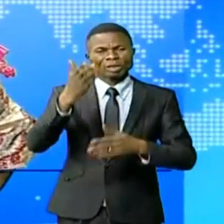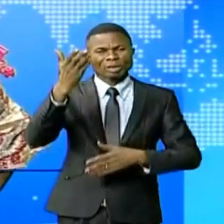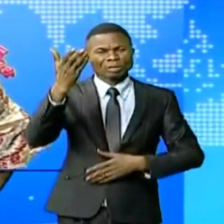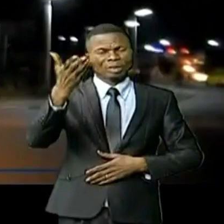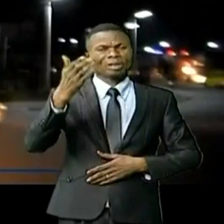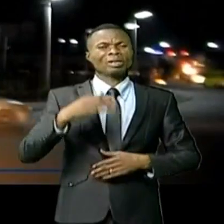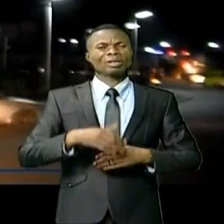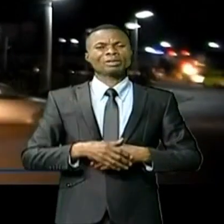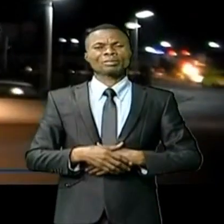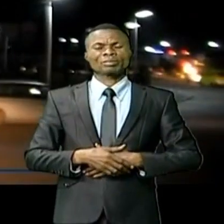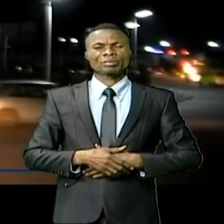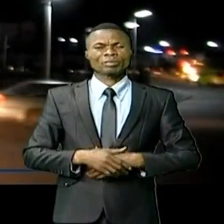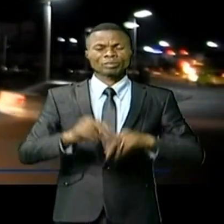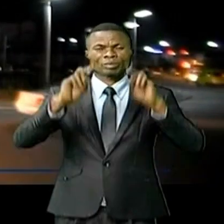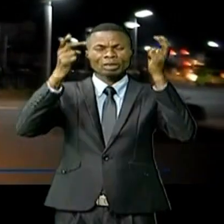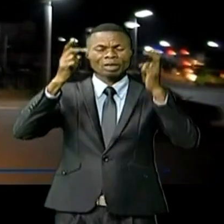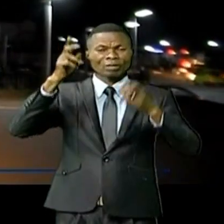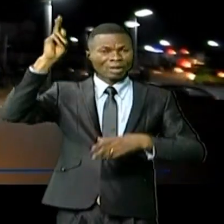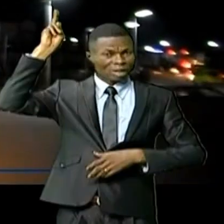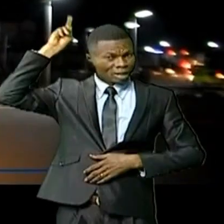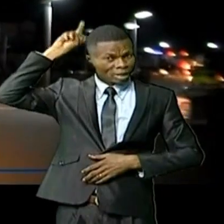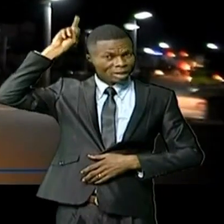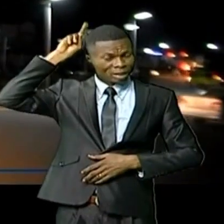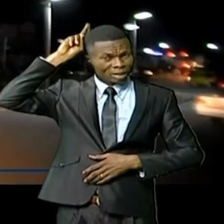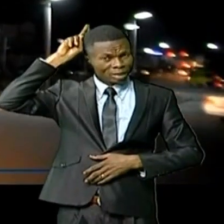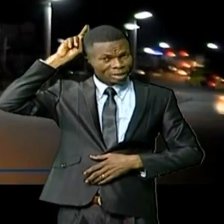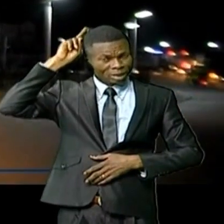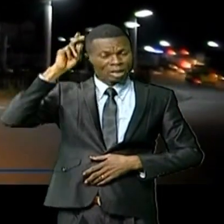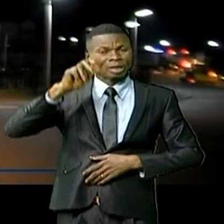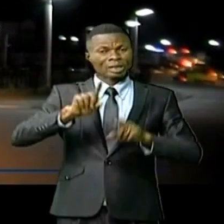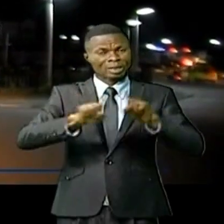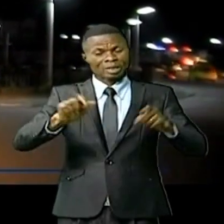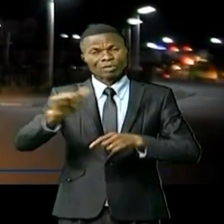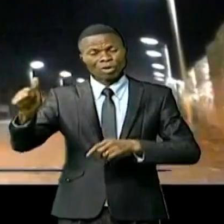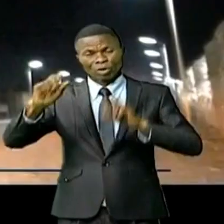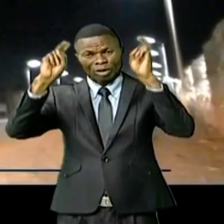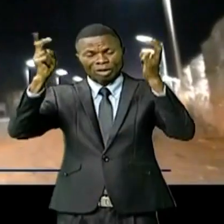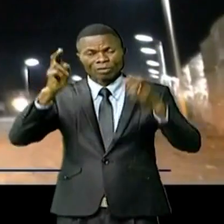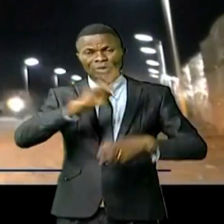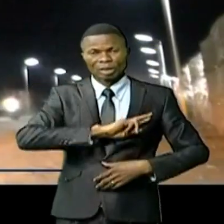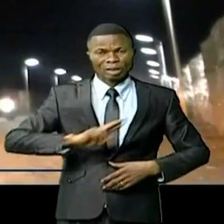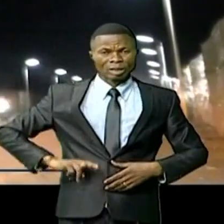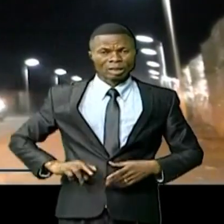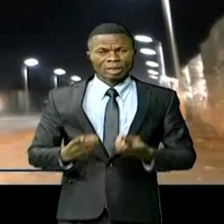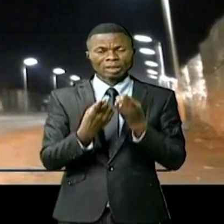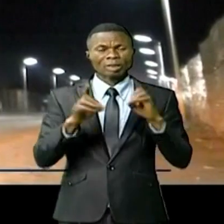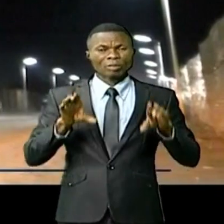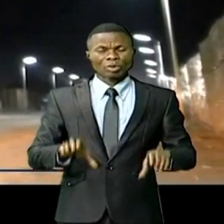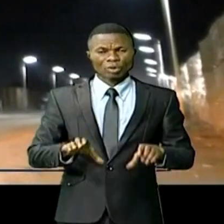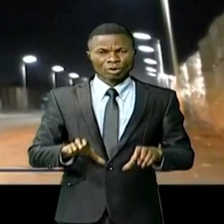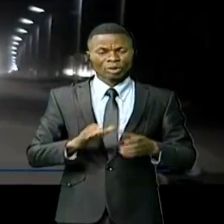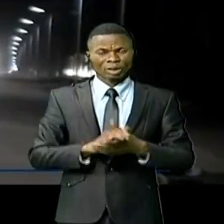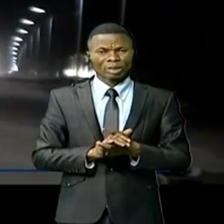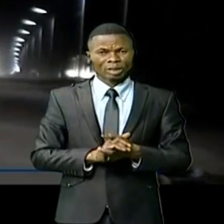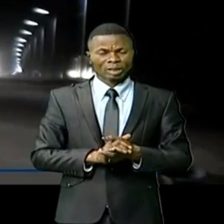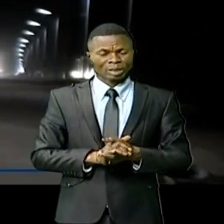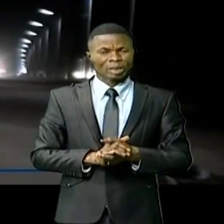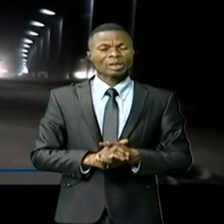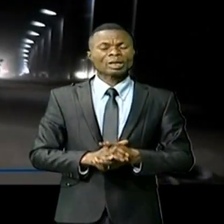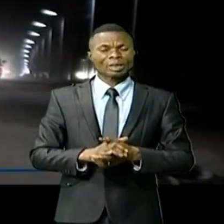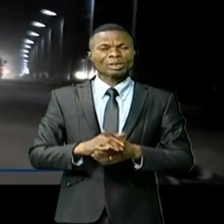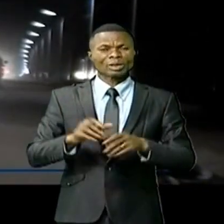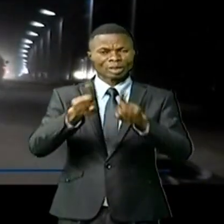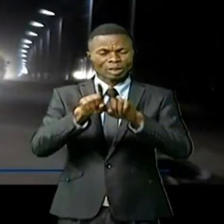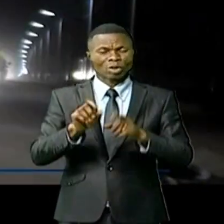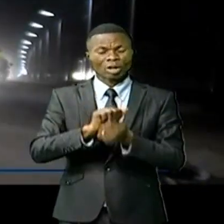Bokoukia. La ville de Kolosi, à l'instar des autres grandes villes de la République démocratique du Congo, n'est pas épargnée à l